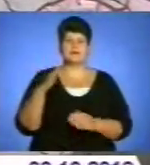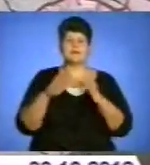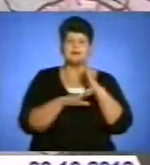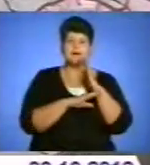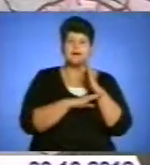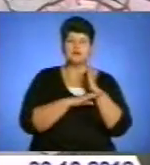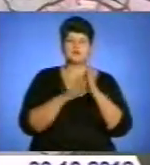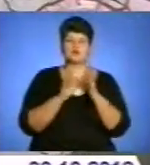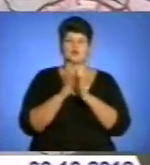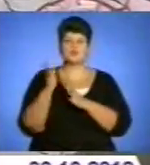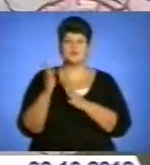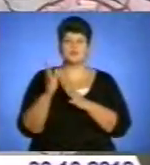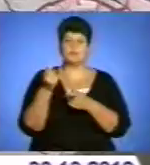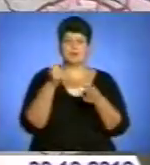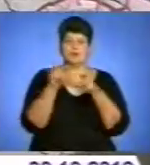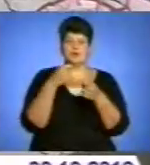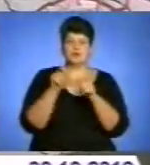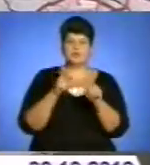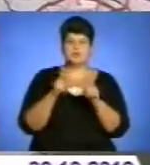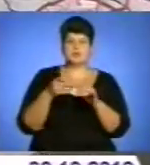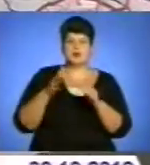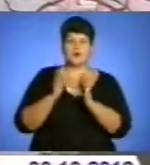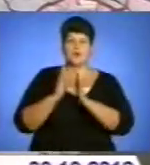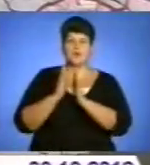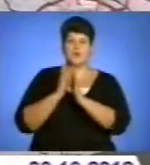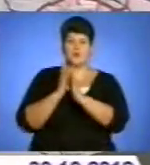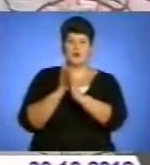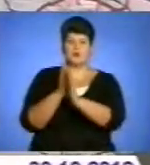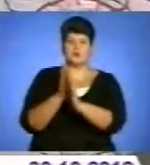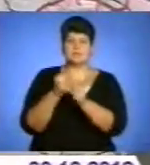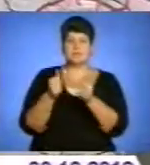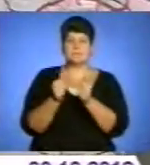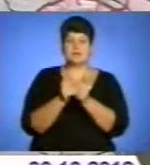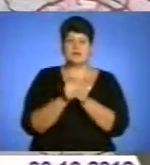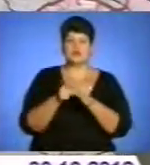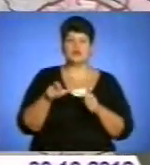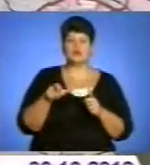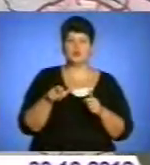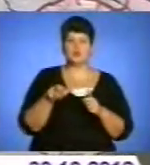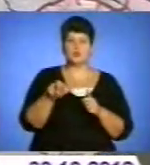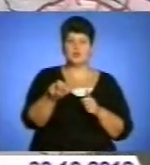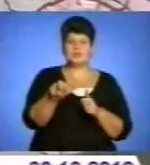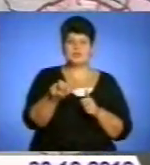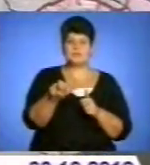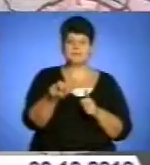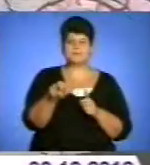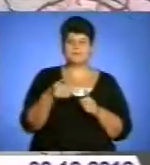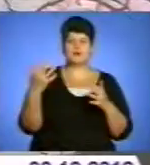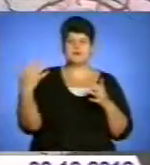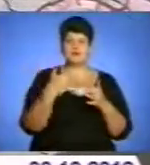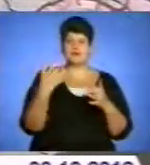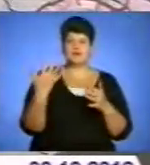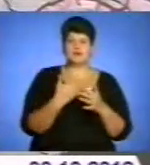з кущів. Плетутся такі огорожі вздовж доріг на протягах відкритих